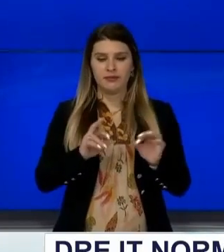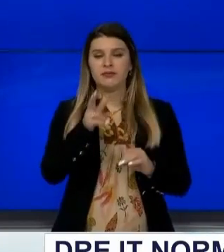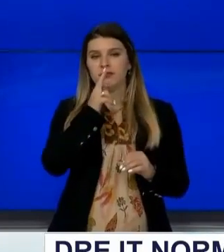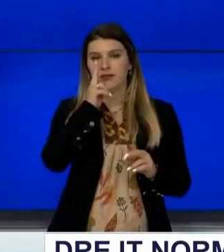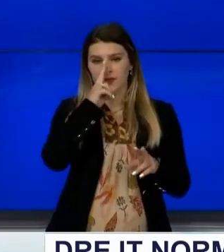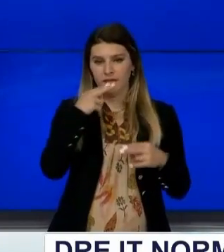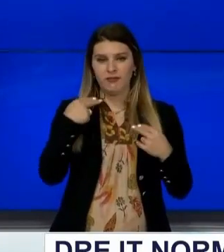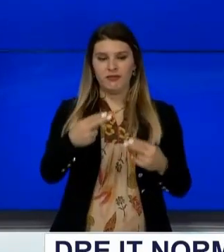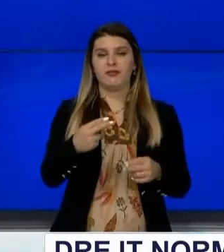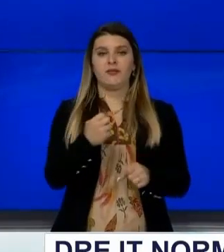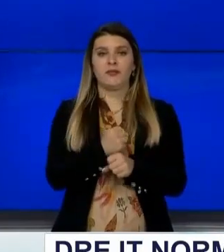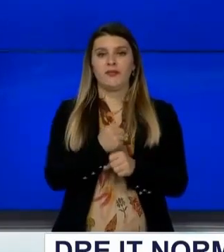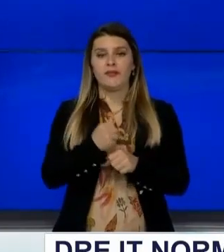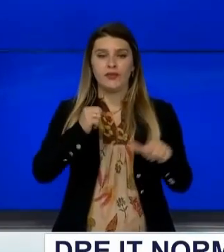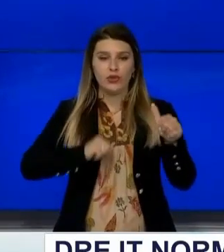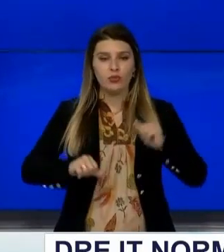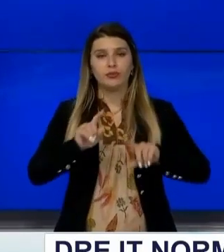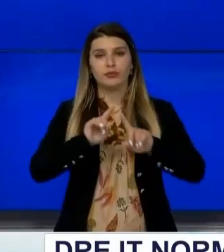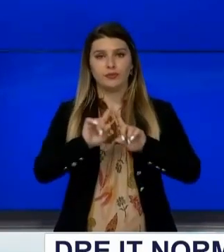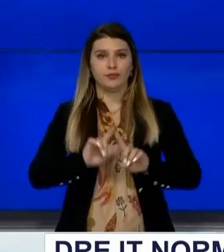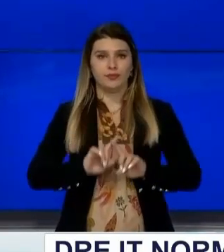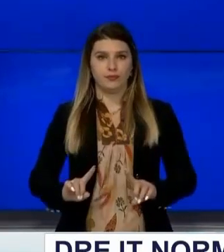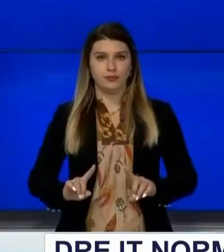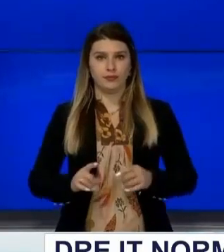intervenimeve kirurgjike